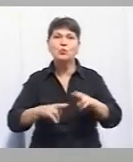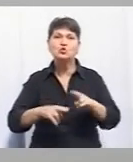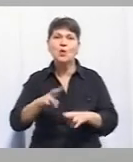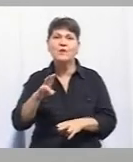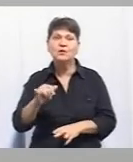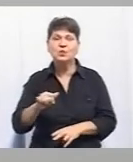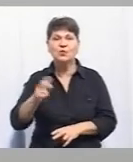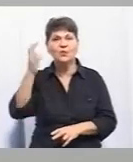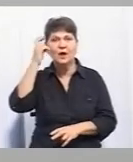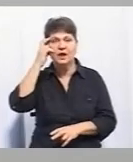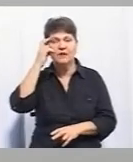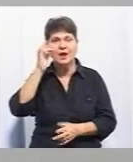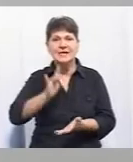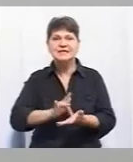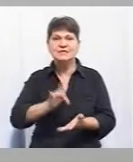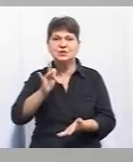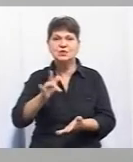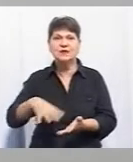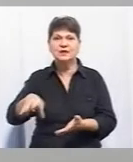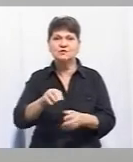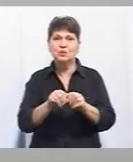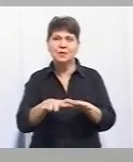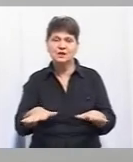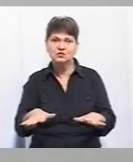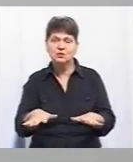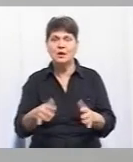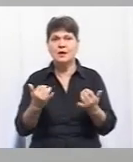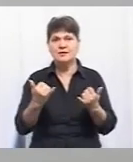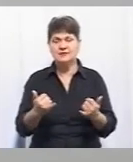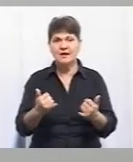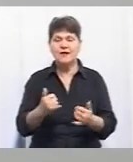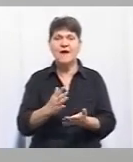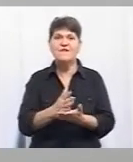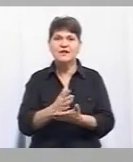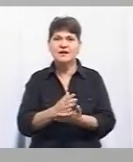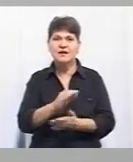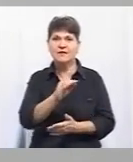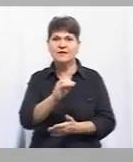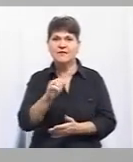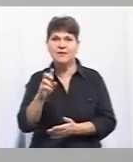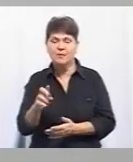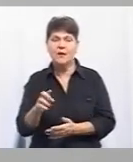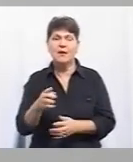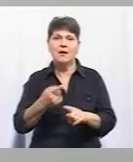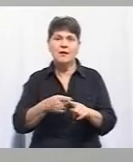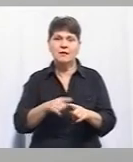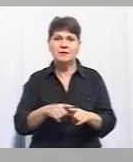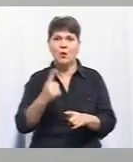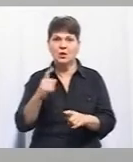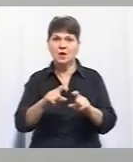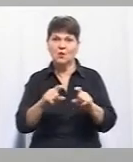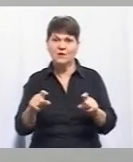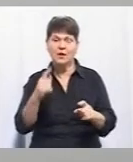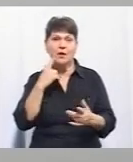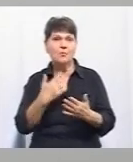Тобто, вона централізована на всю мережу ветеранхаб. Зараз їх буде три таких ветеранхаби. І два мобільних офісів, один з яких, ймовірно, буде в Вінницькій